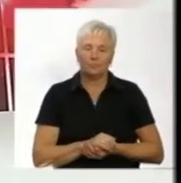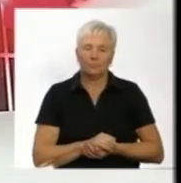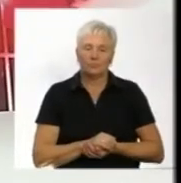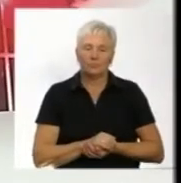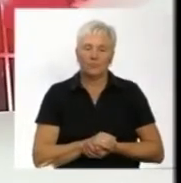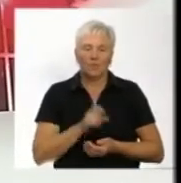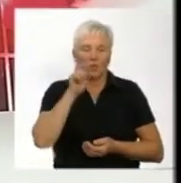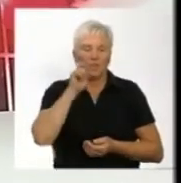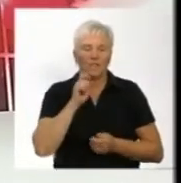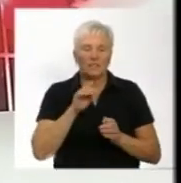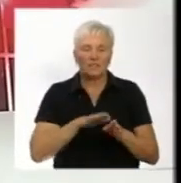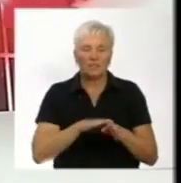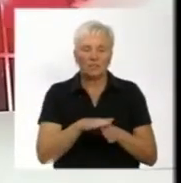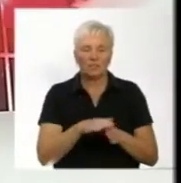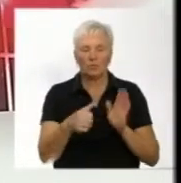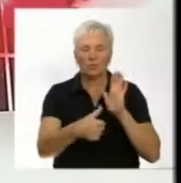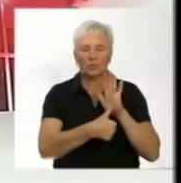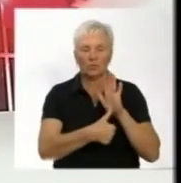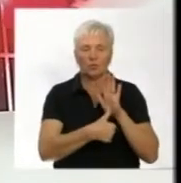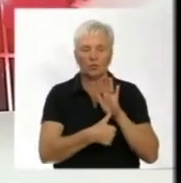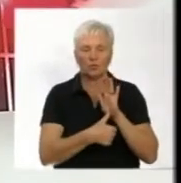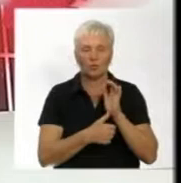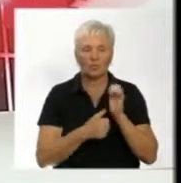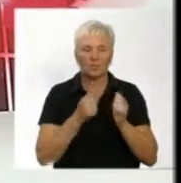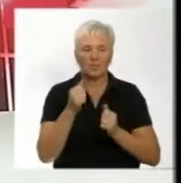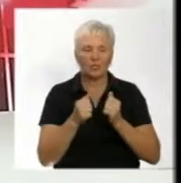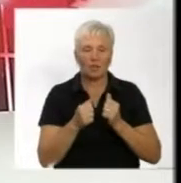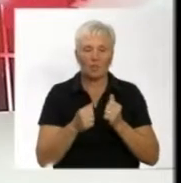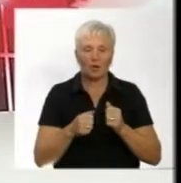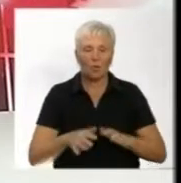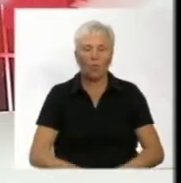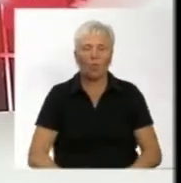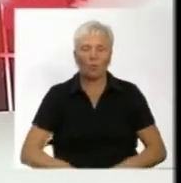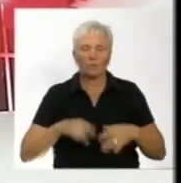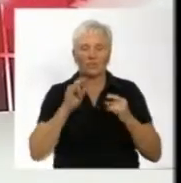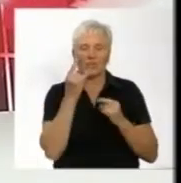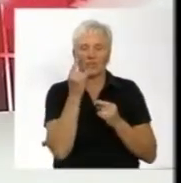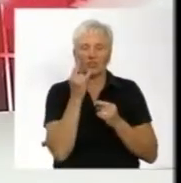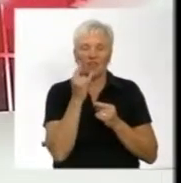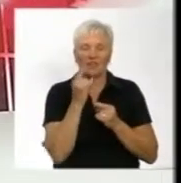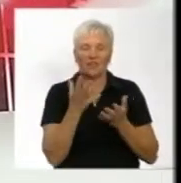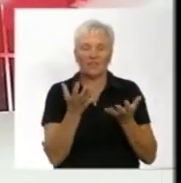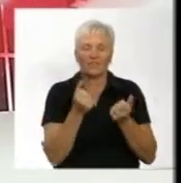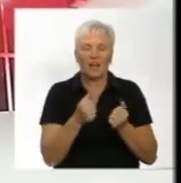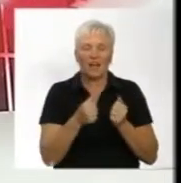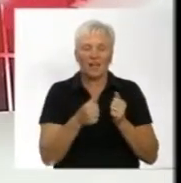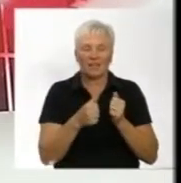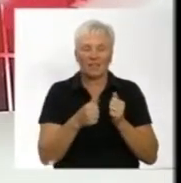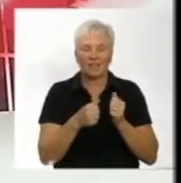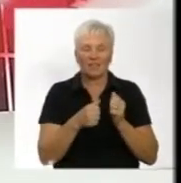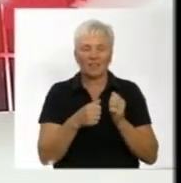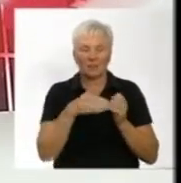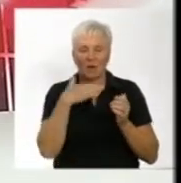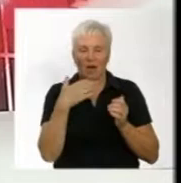У Віненці відбувся шостий забіг у повзунках. Участь у ньому взяли 30 хлопців, стільки ж дівчат. Як